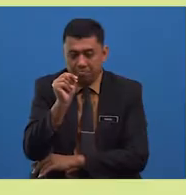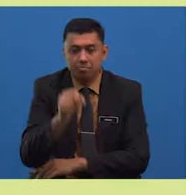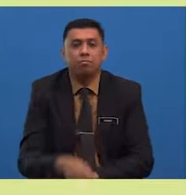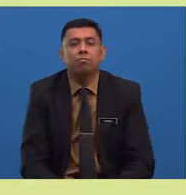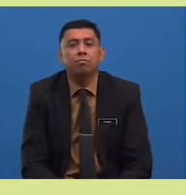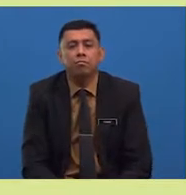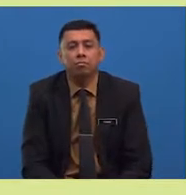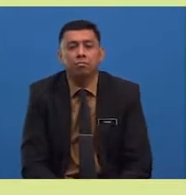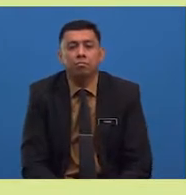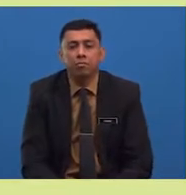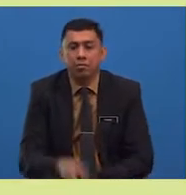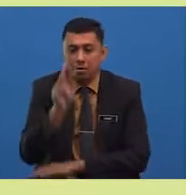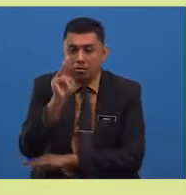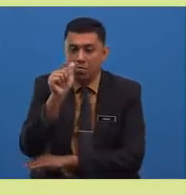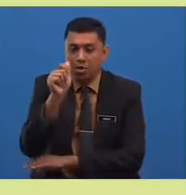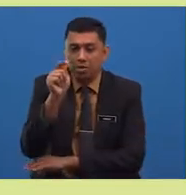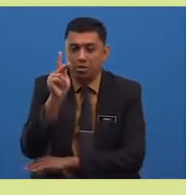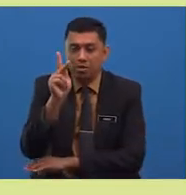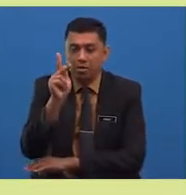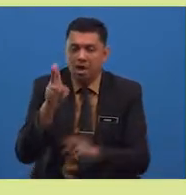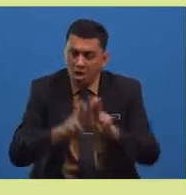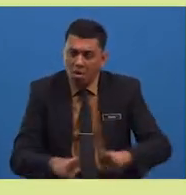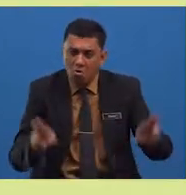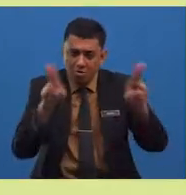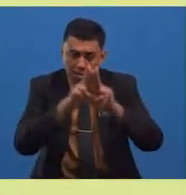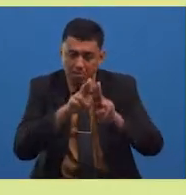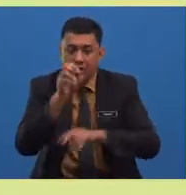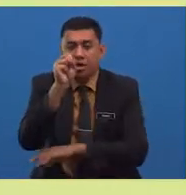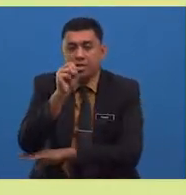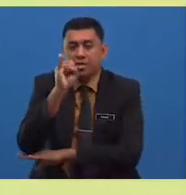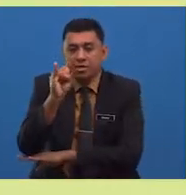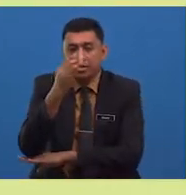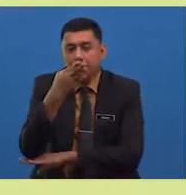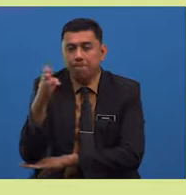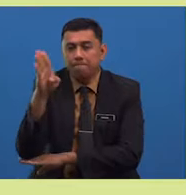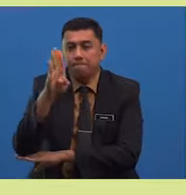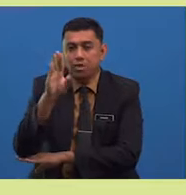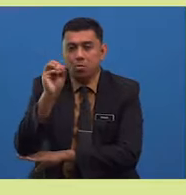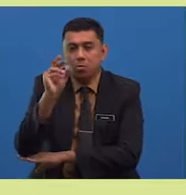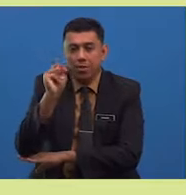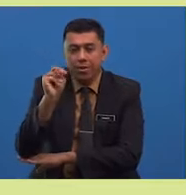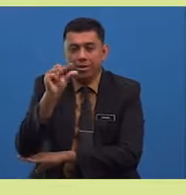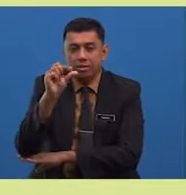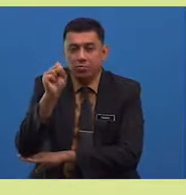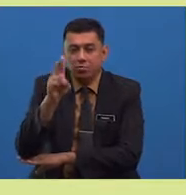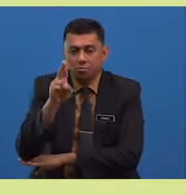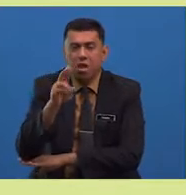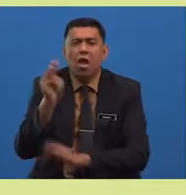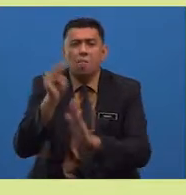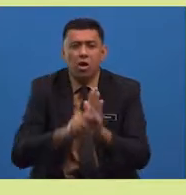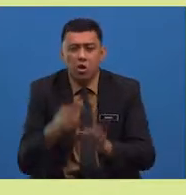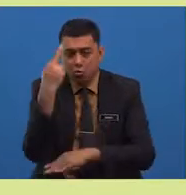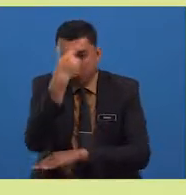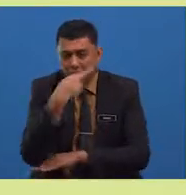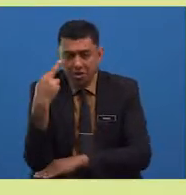Watak utama ialah si bongsu. Si bongsu merupakan anak